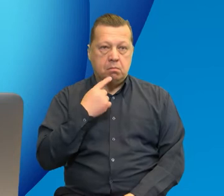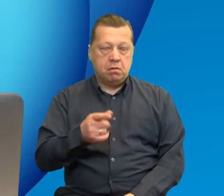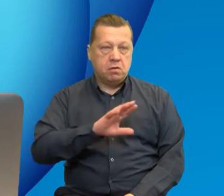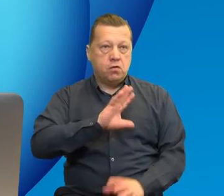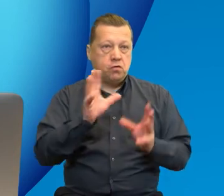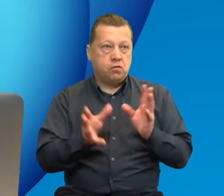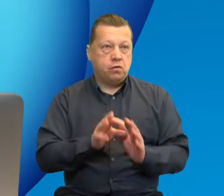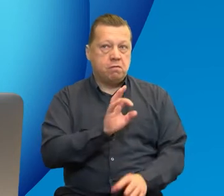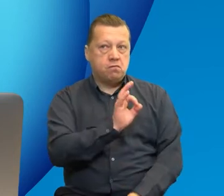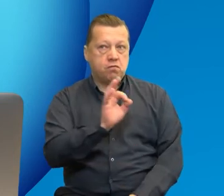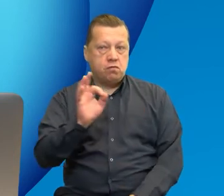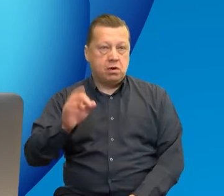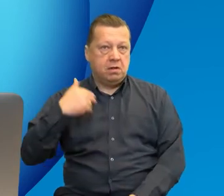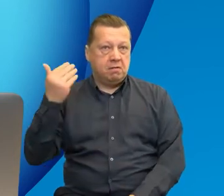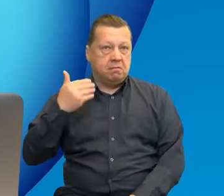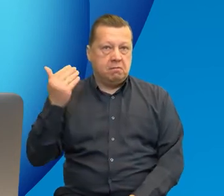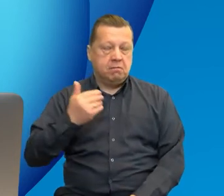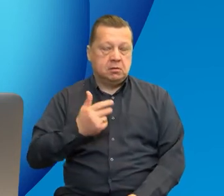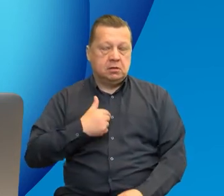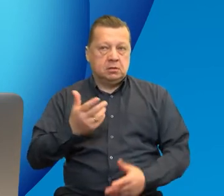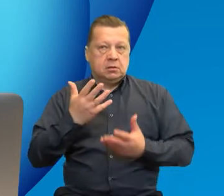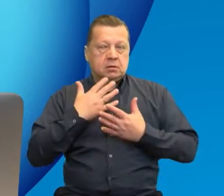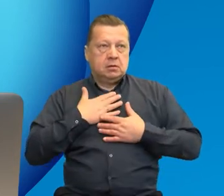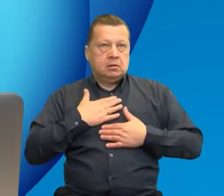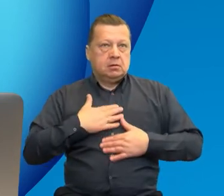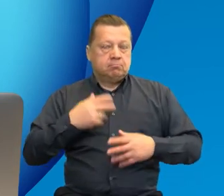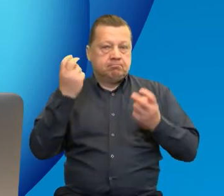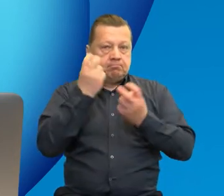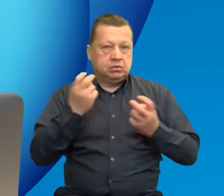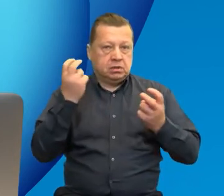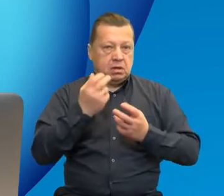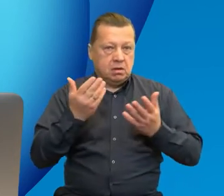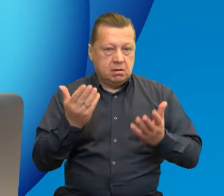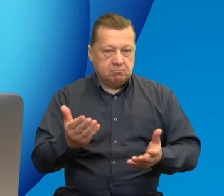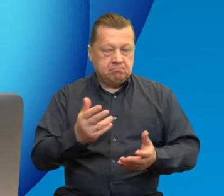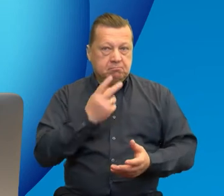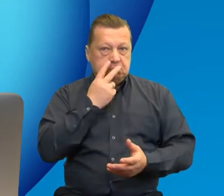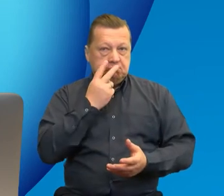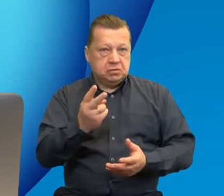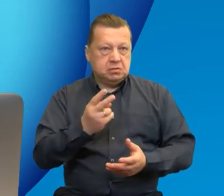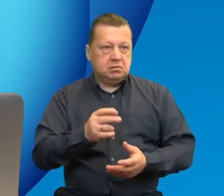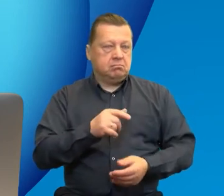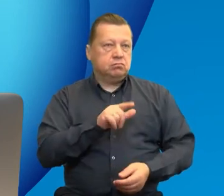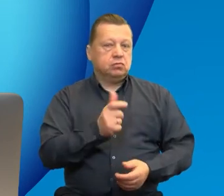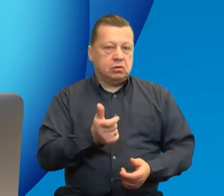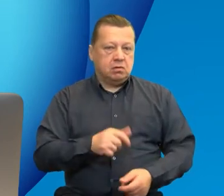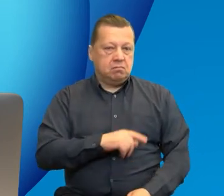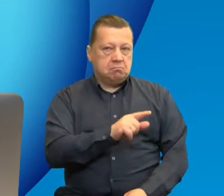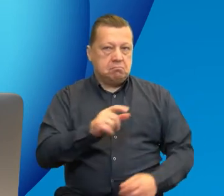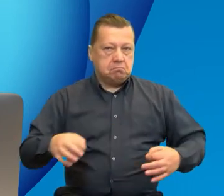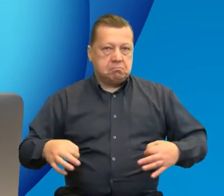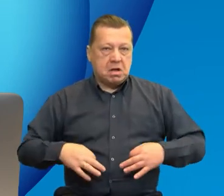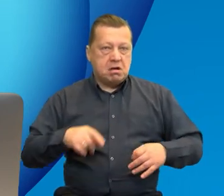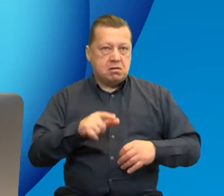wszystkich historii, które Państwo nam dzisiaj opowiedzieli. Widać bardzo wyraźnie, że przez te wszystkie historie przemawia Państwa